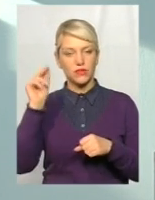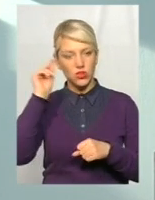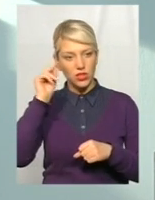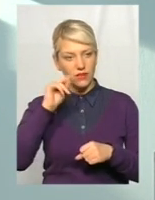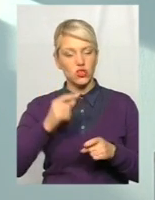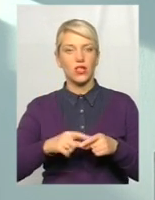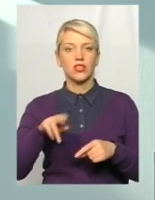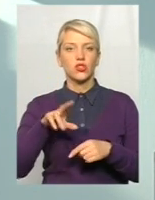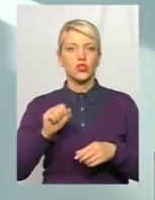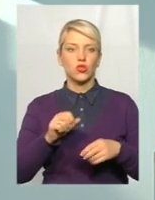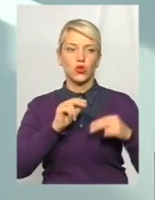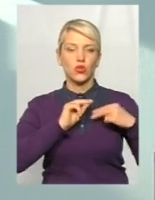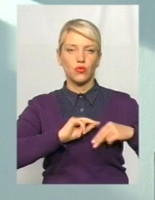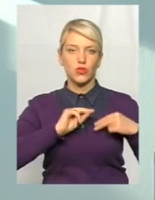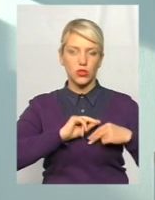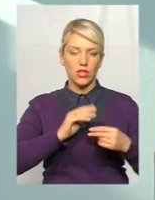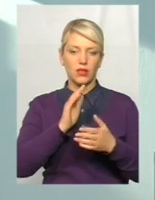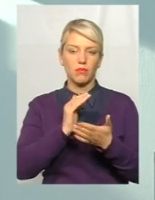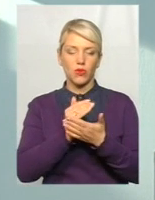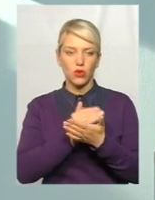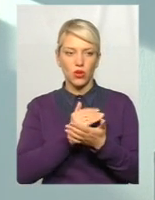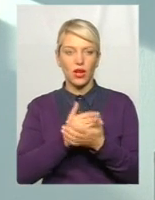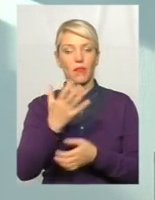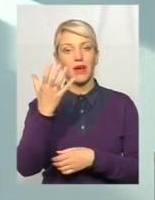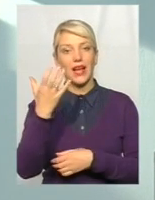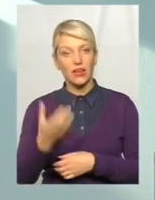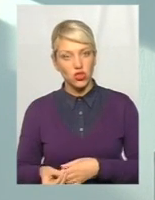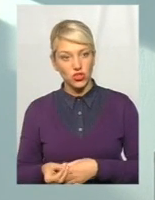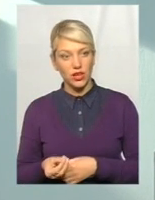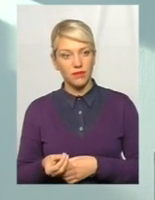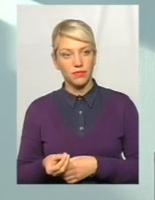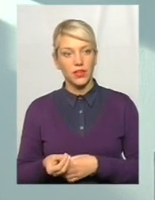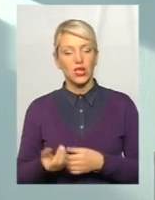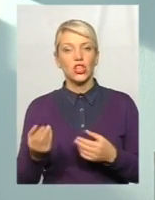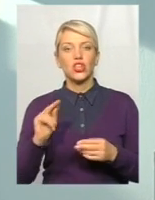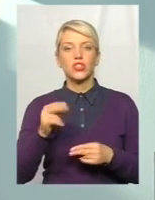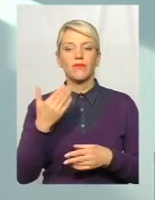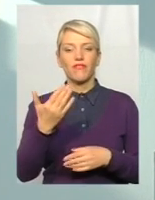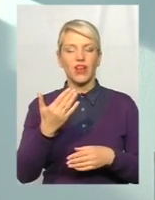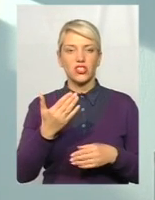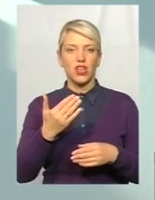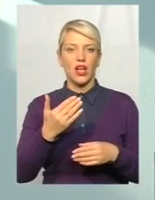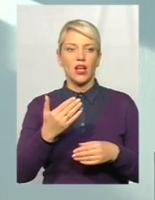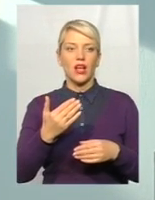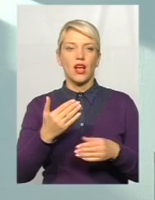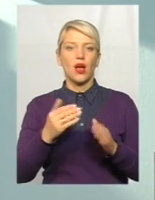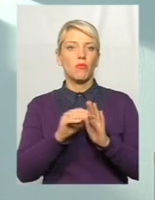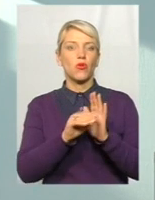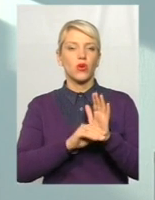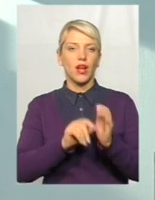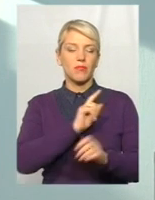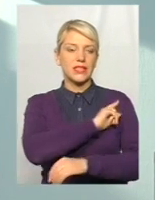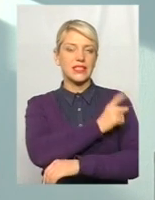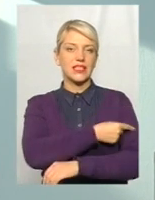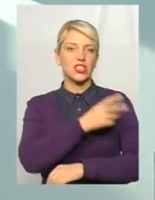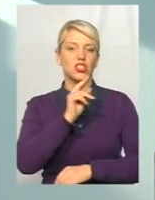щодо функціонала програму, то було таке, а чим ваша програма мощніша за 1С, наприклад, теж такі завучали, такі